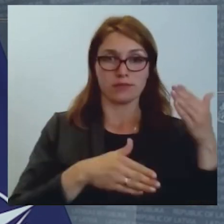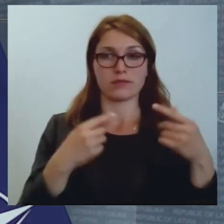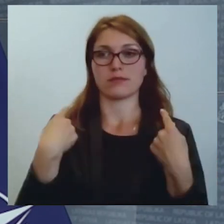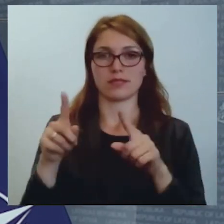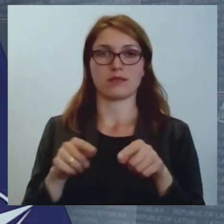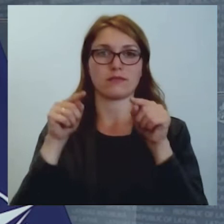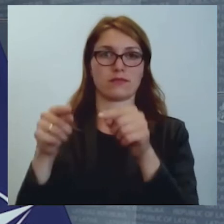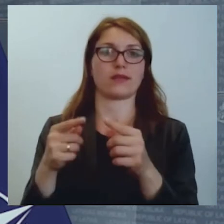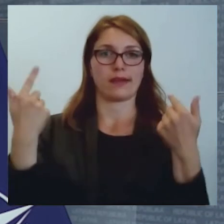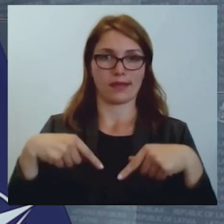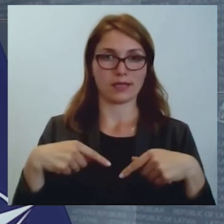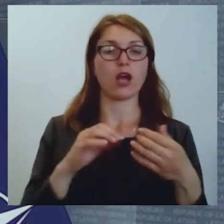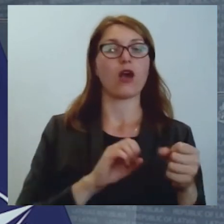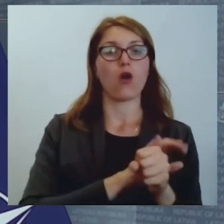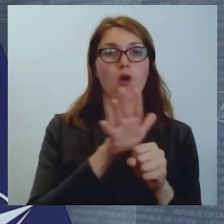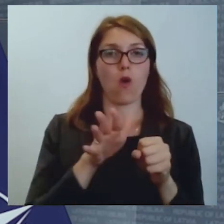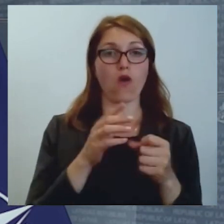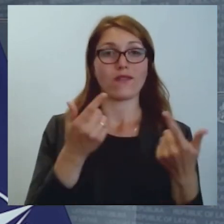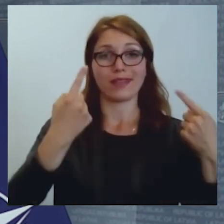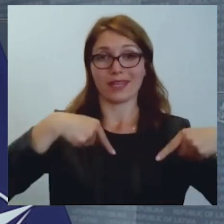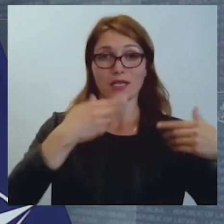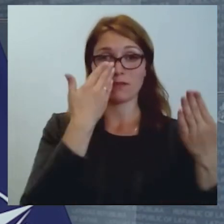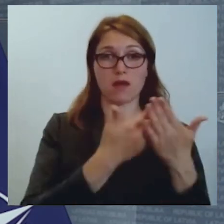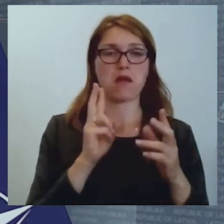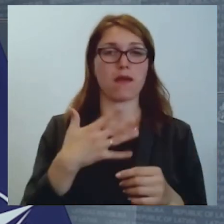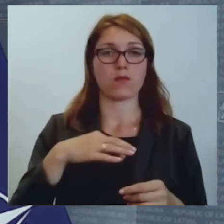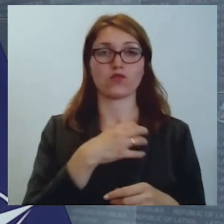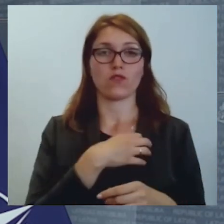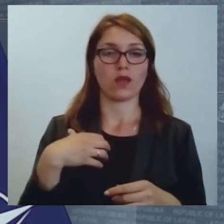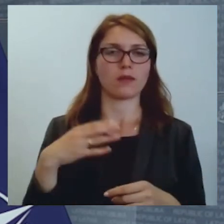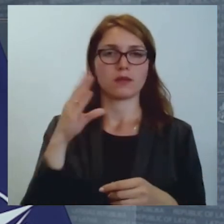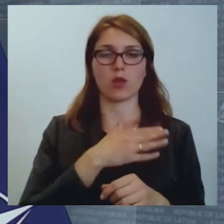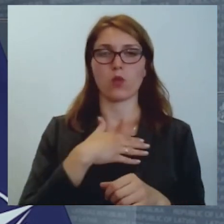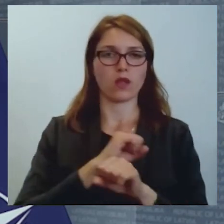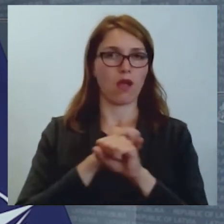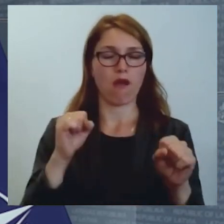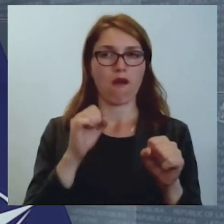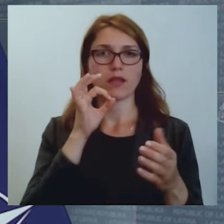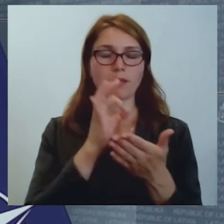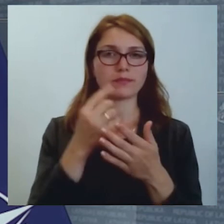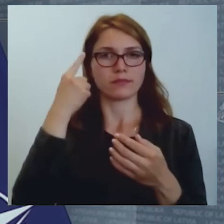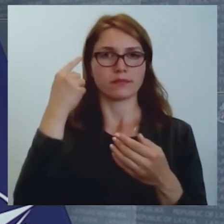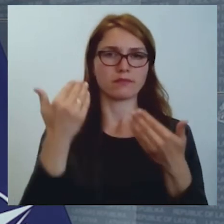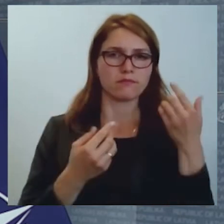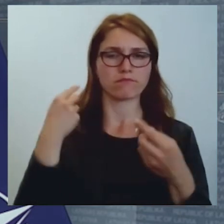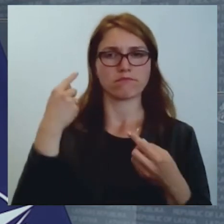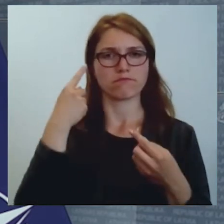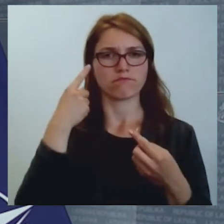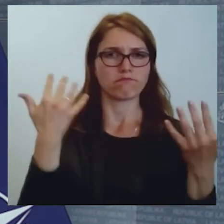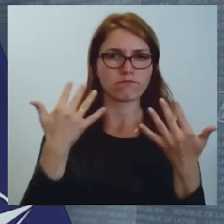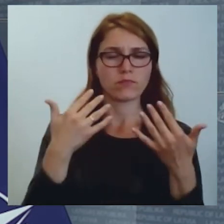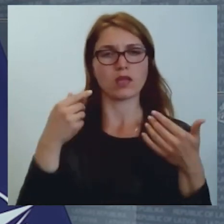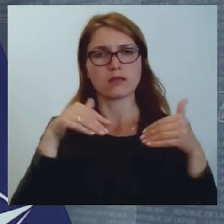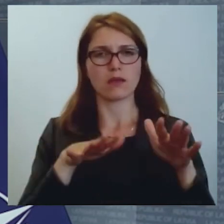pierādīja, ka mēs spējām ļoti ātri reaģēt uz tām nenoteiktībām, kuras radās, un ātri pieņemt